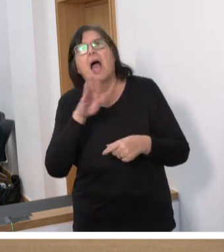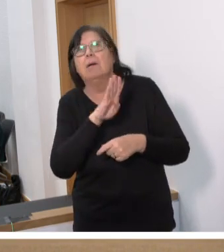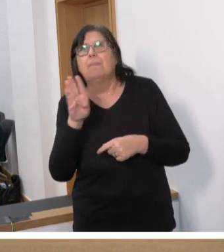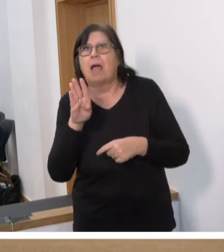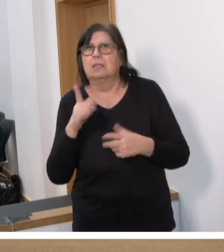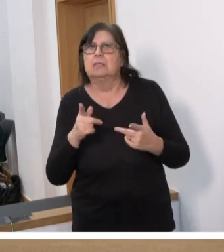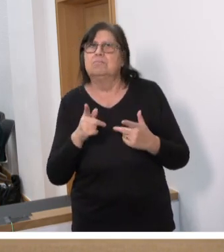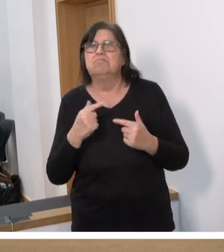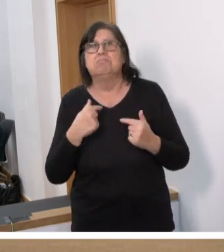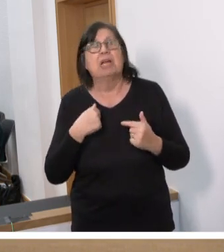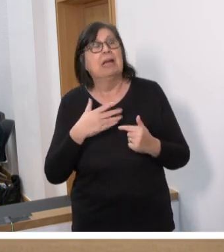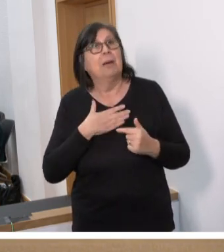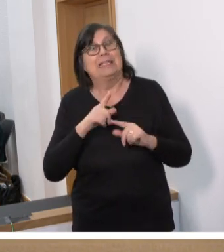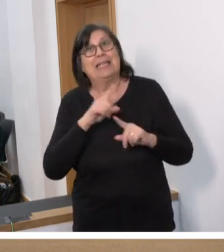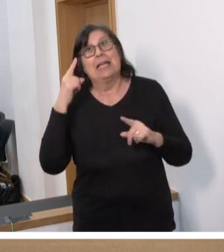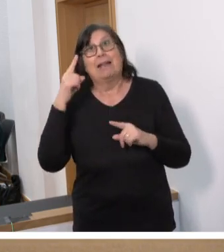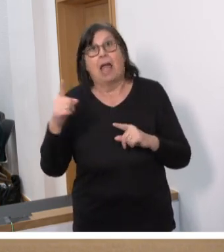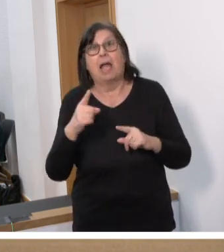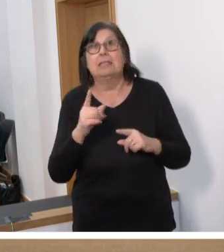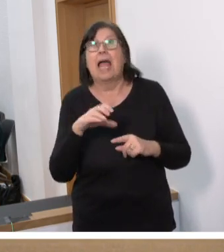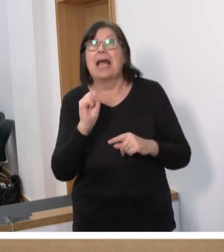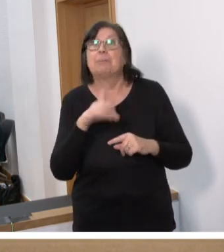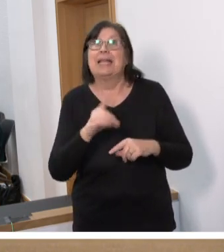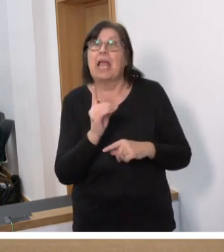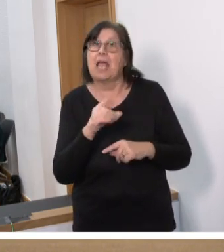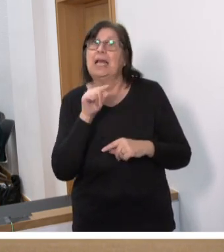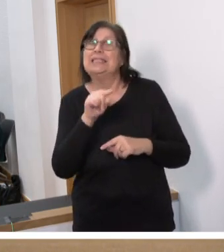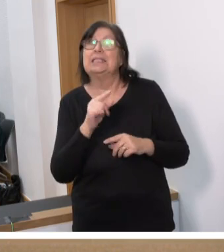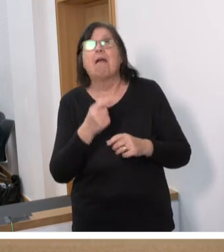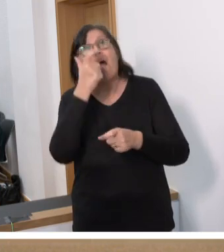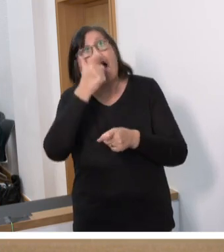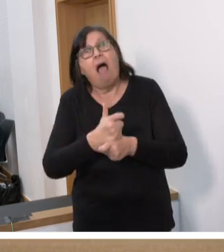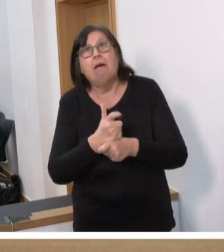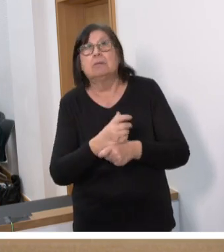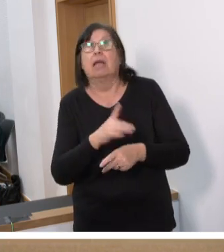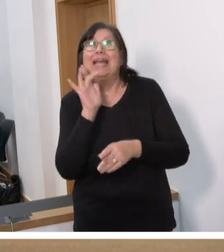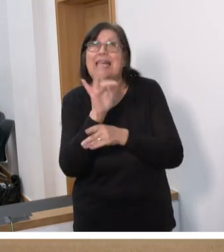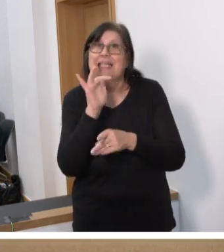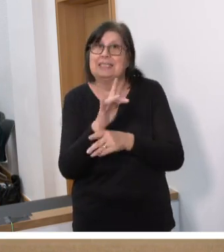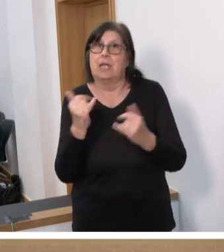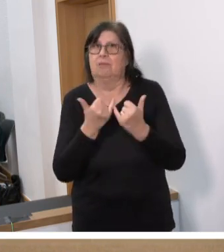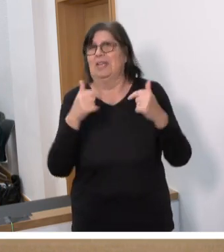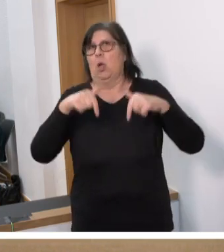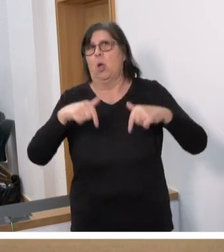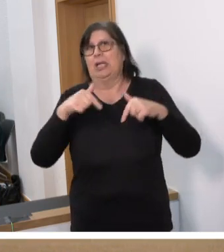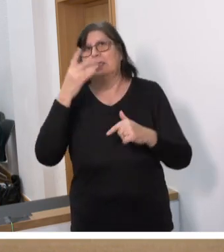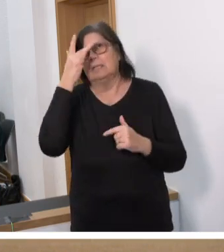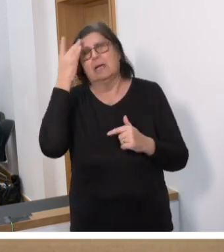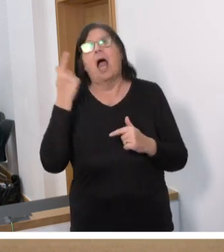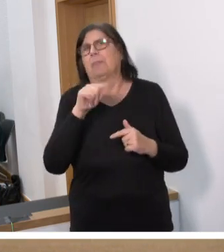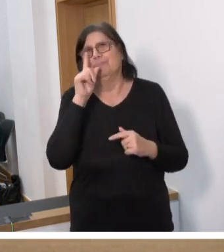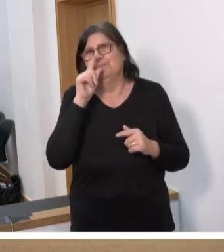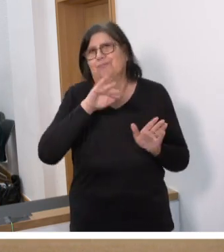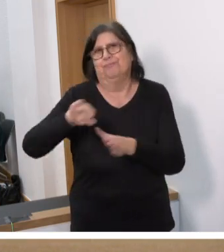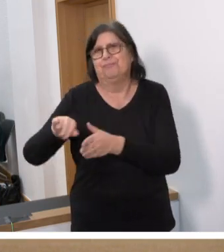dass die SPD-Fraktion Sie so hart kritisiert, wie das heute passiert ist. Aber Spaß beiseite.